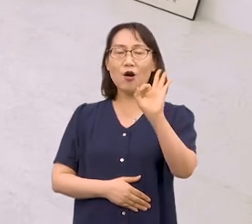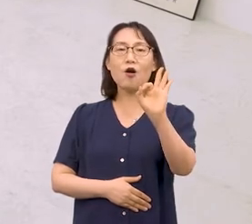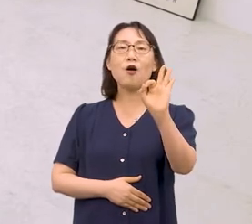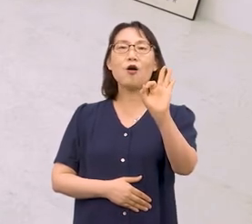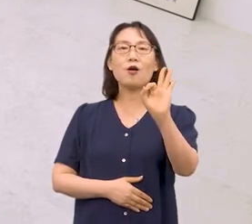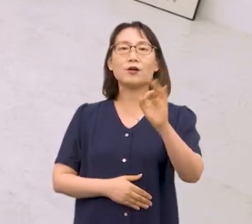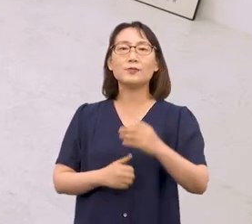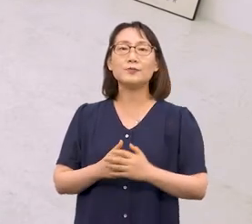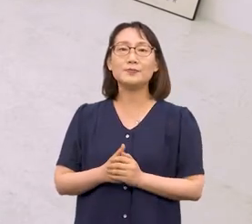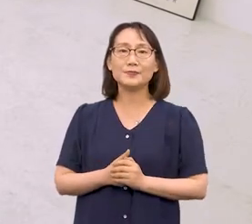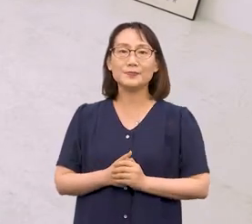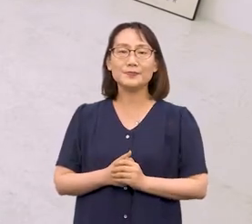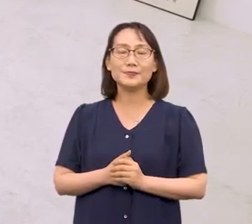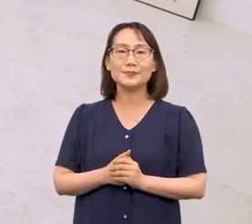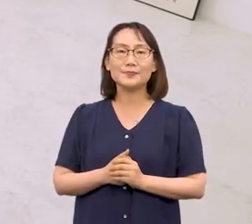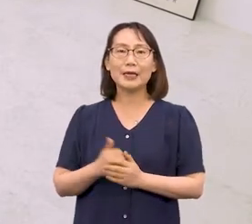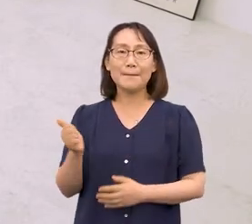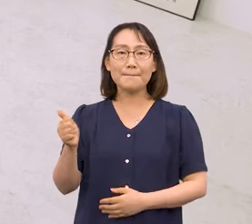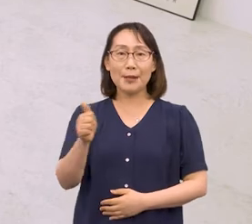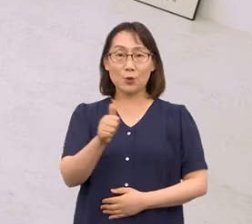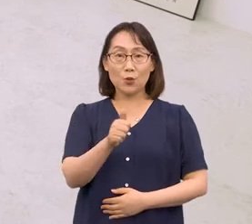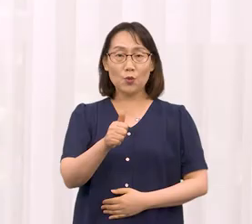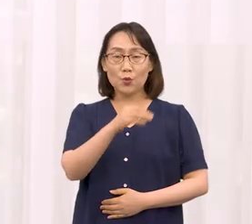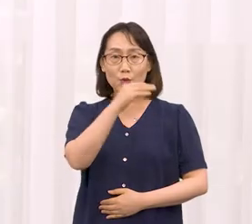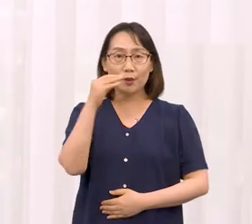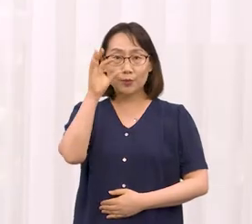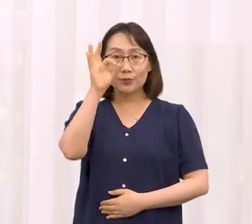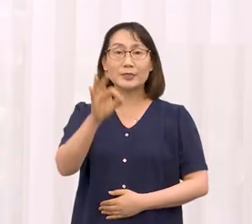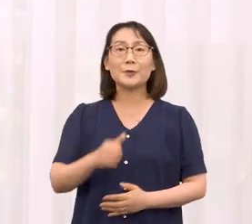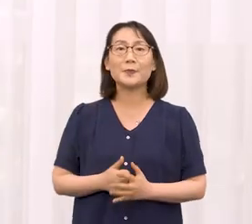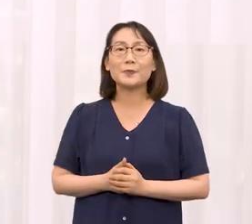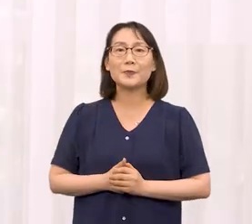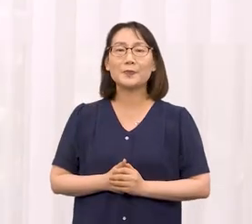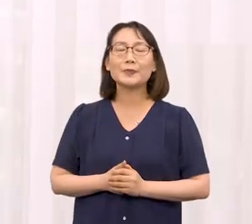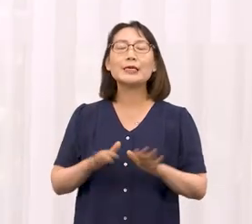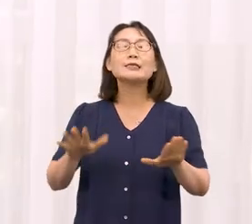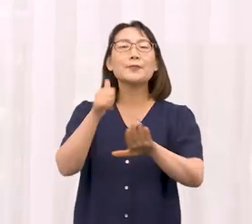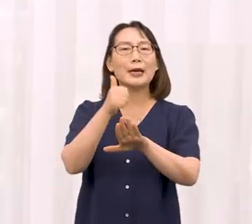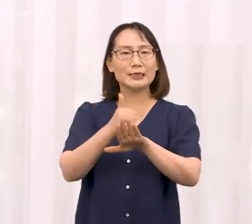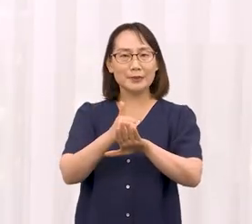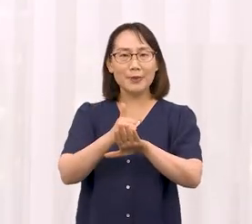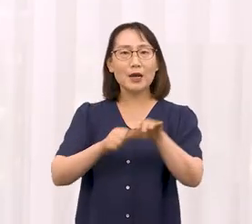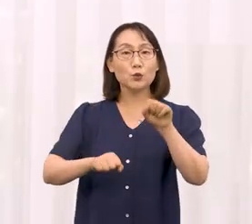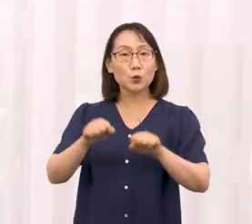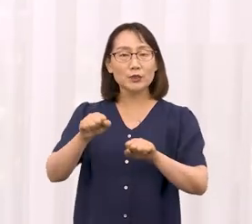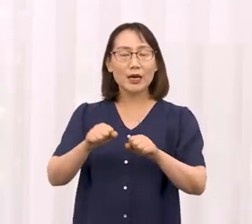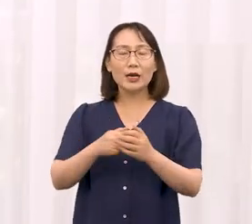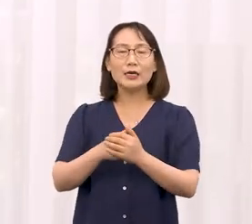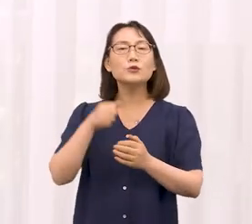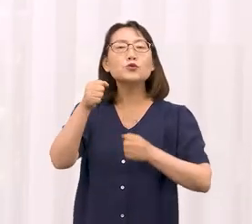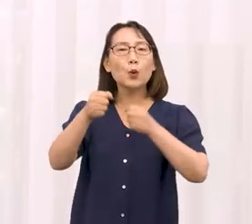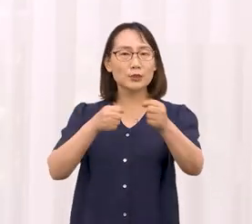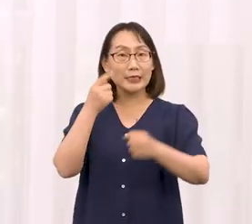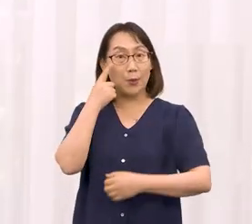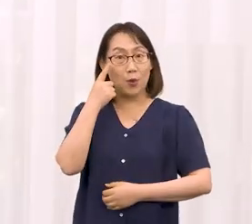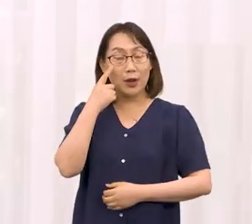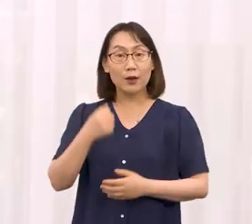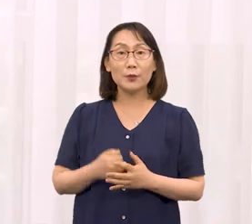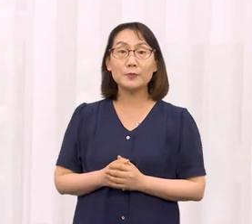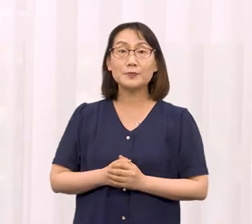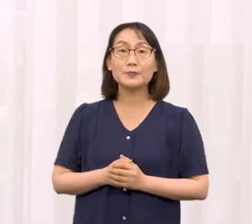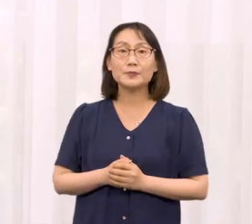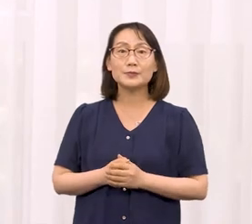정면을 바라봐주세요. 이제 마지막 동작으로 주먹치기 동작을 해볼 거예요.